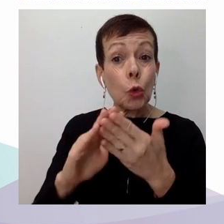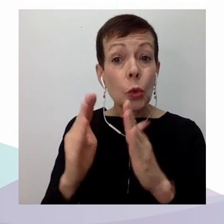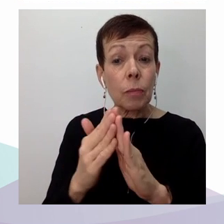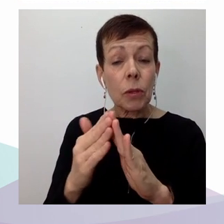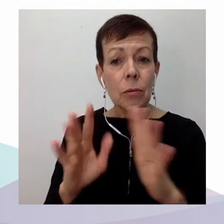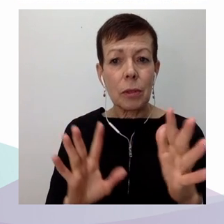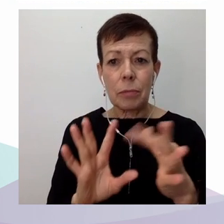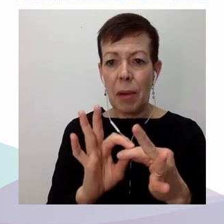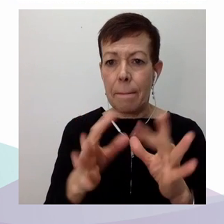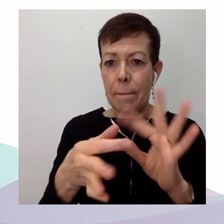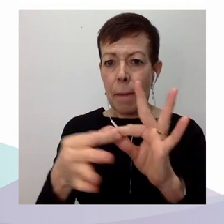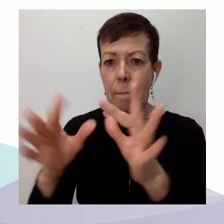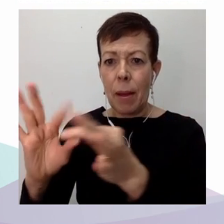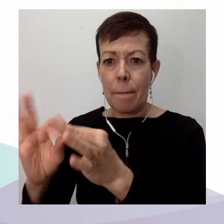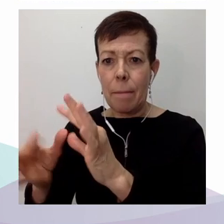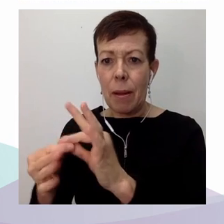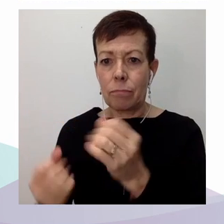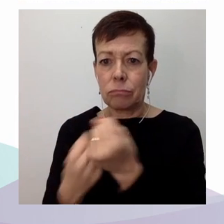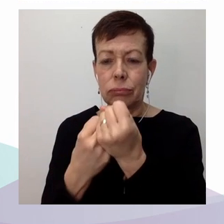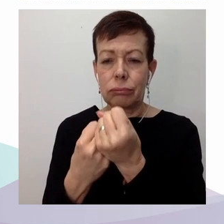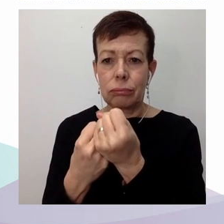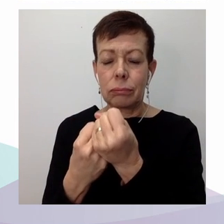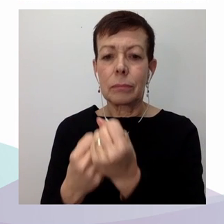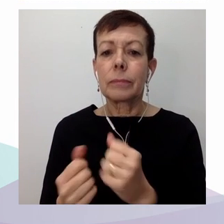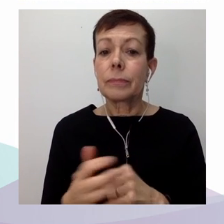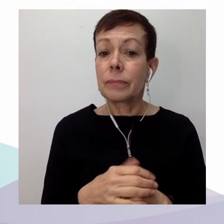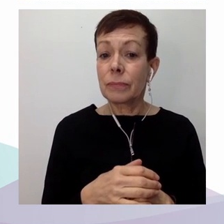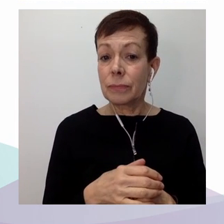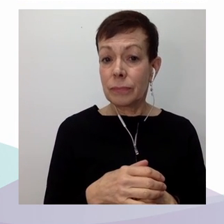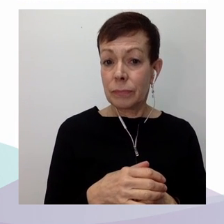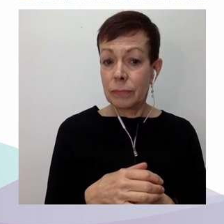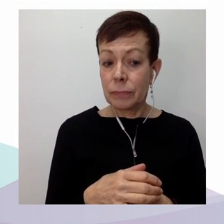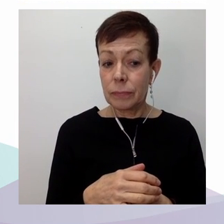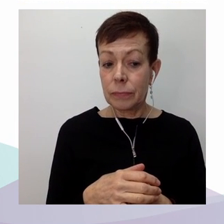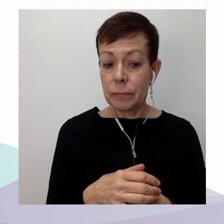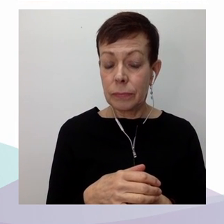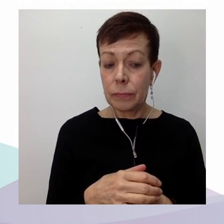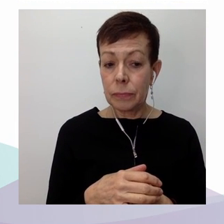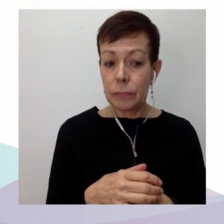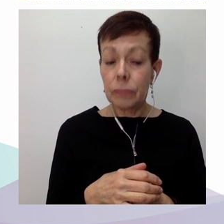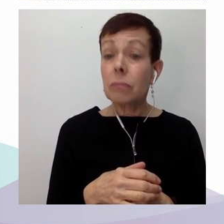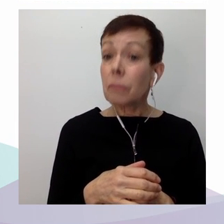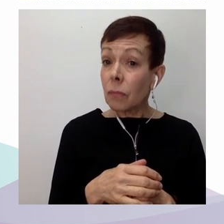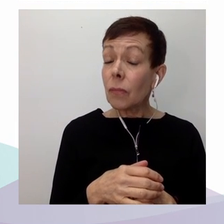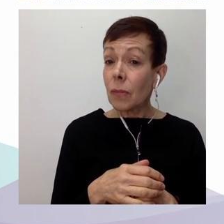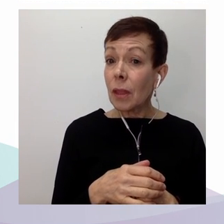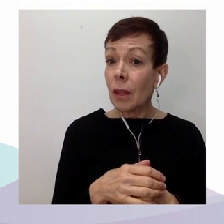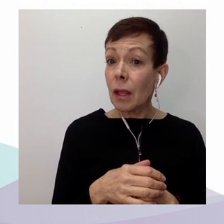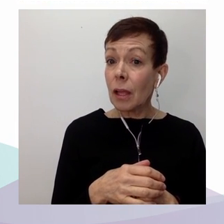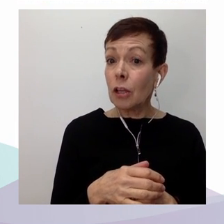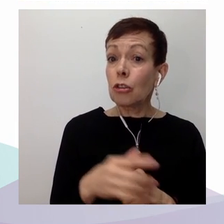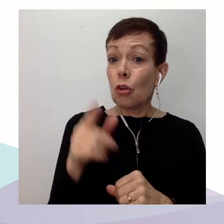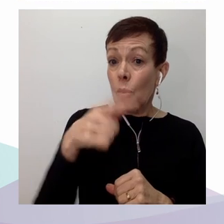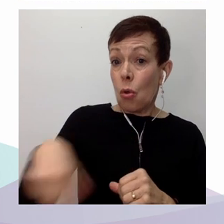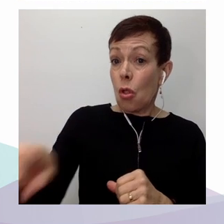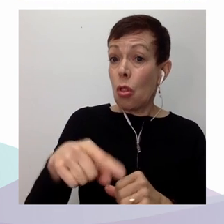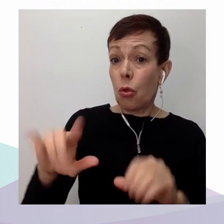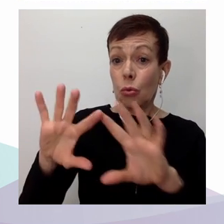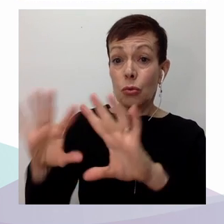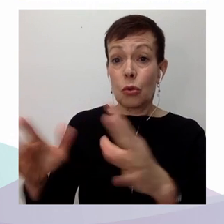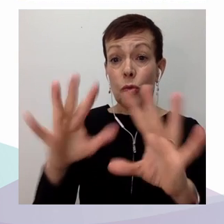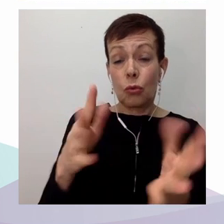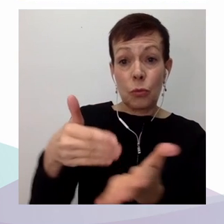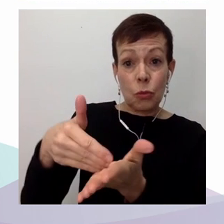certains murs impénétrables entre les exclus et le reste de la population sont tombés,